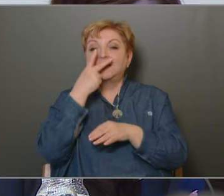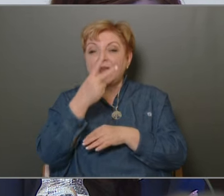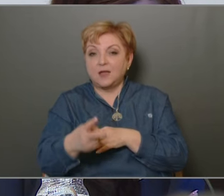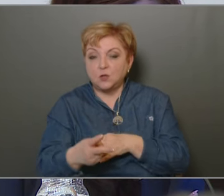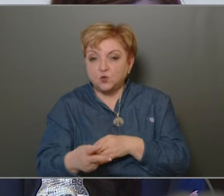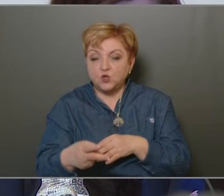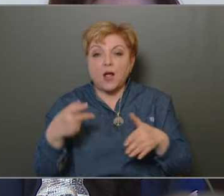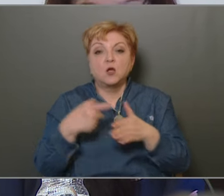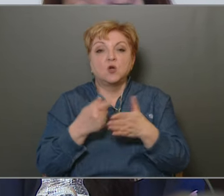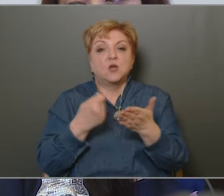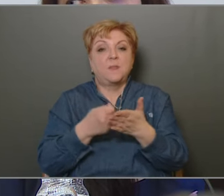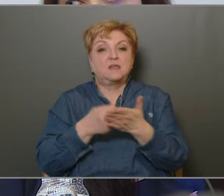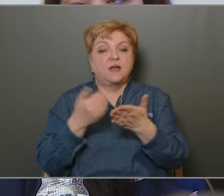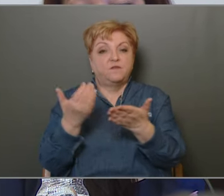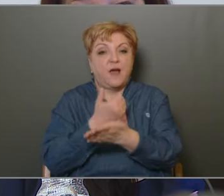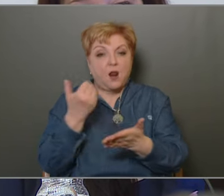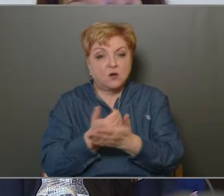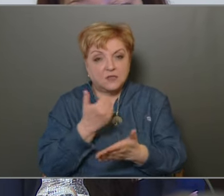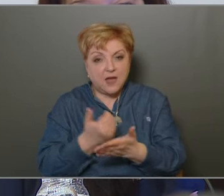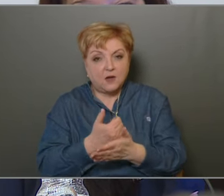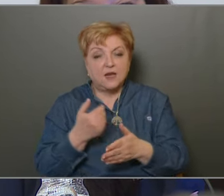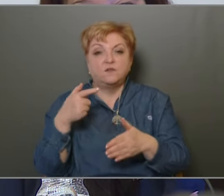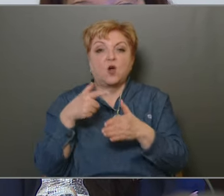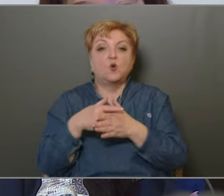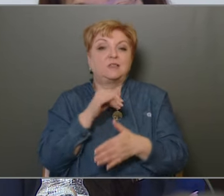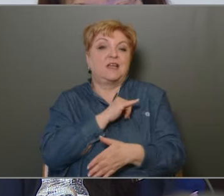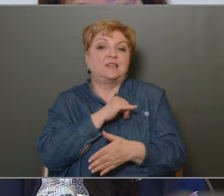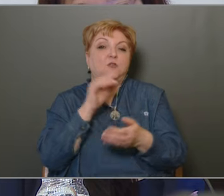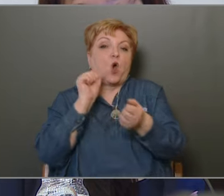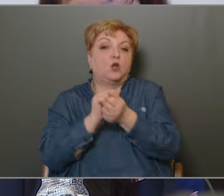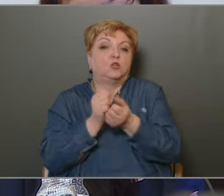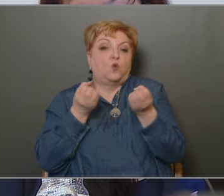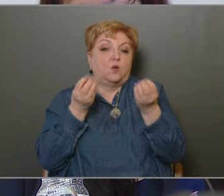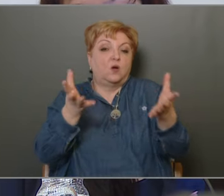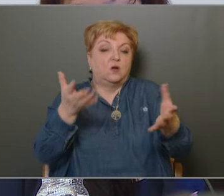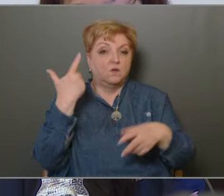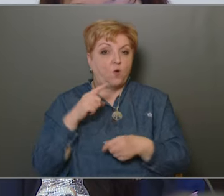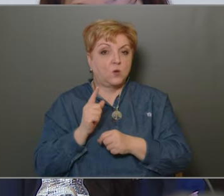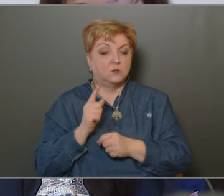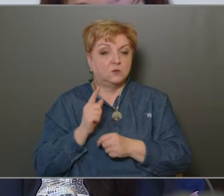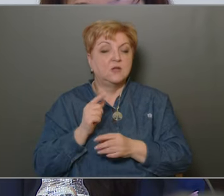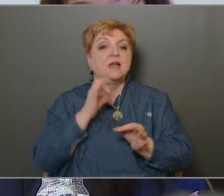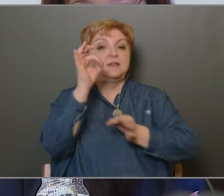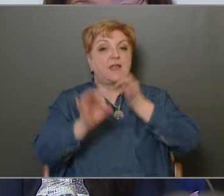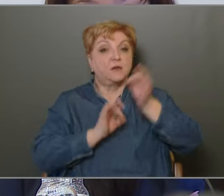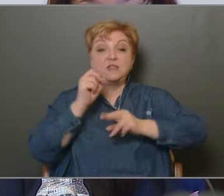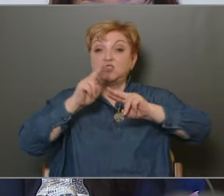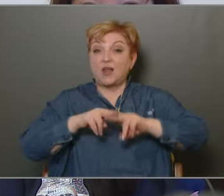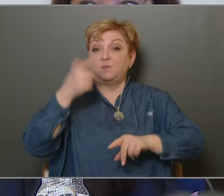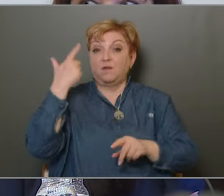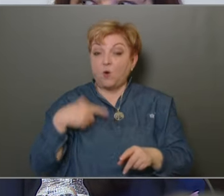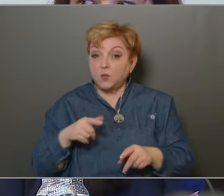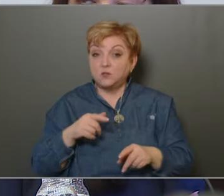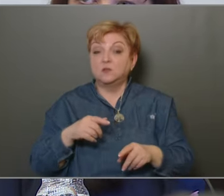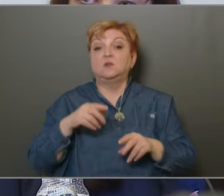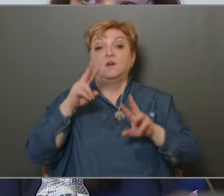szabályszerű felhasználása és a közérdekű adatok közététele elérhetősége volt. Természetesen ezek rendben voltak, vannak, és